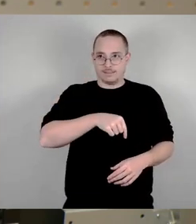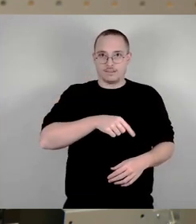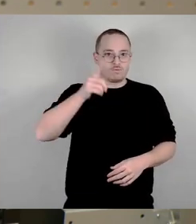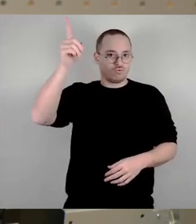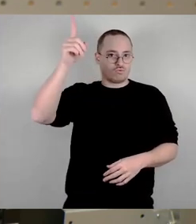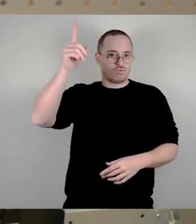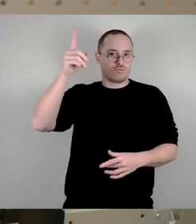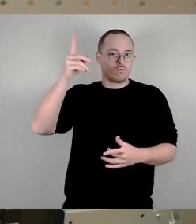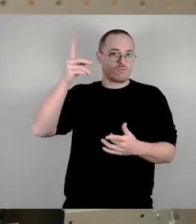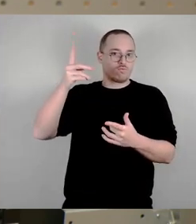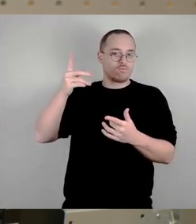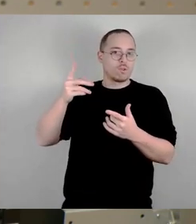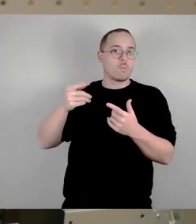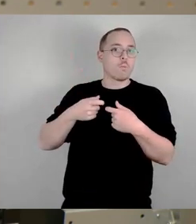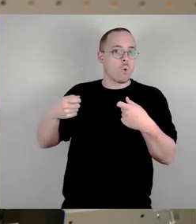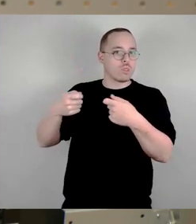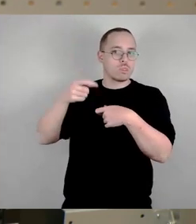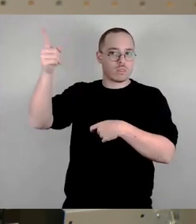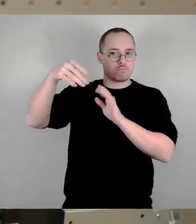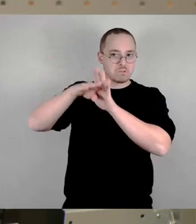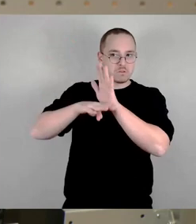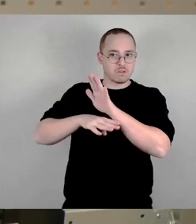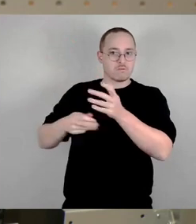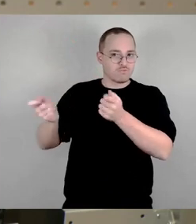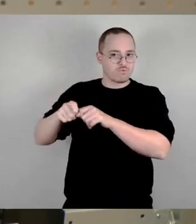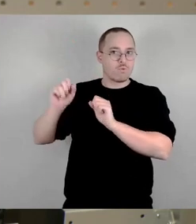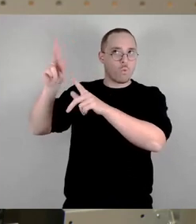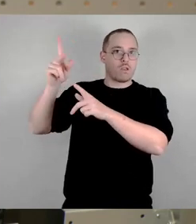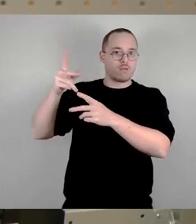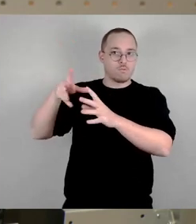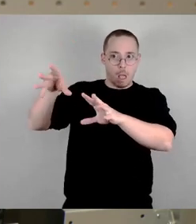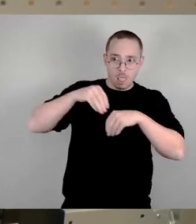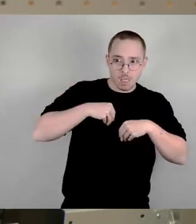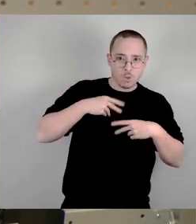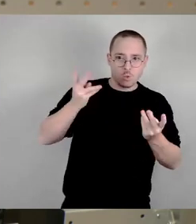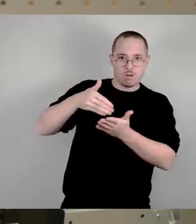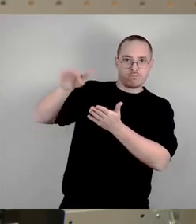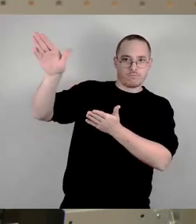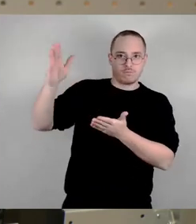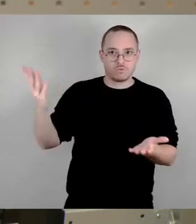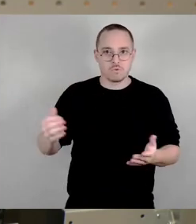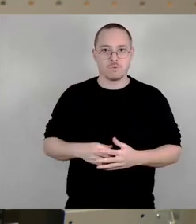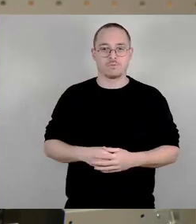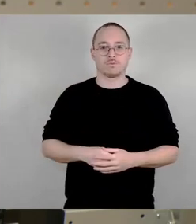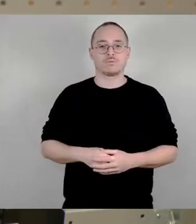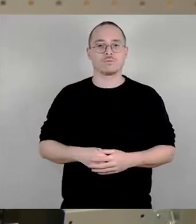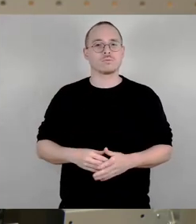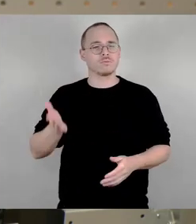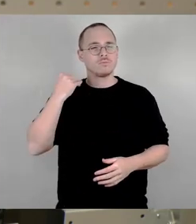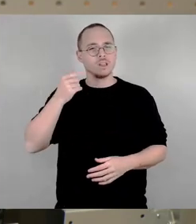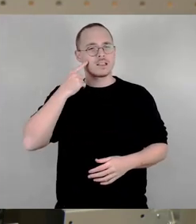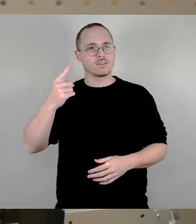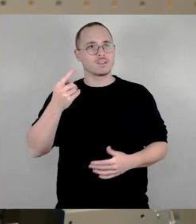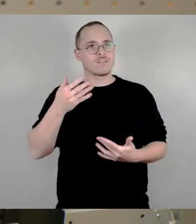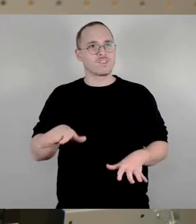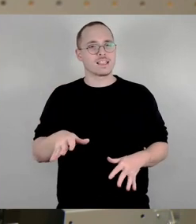gesagt, es war, glaube ich, eine Regierung Merkel im Jahre 2020, CDU, SPD, die den Paragraf 25